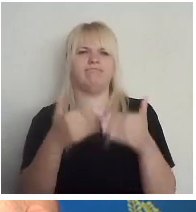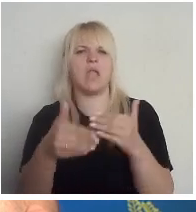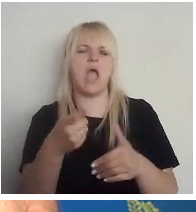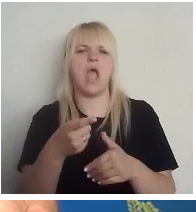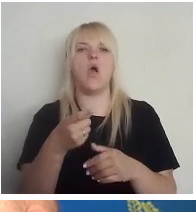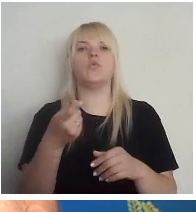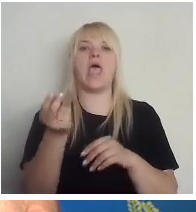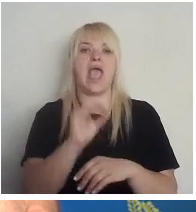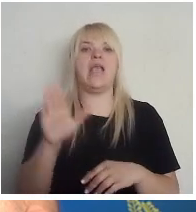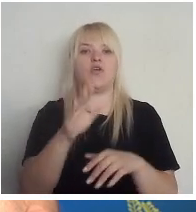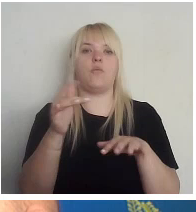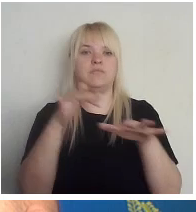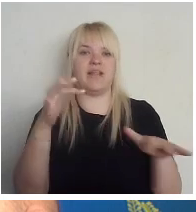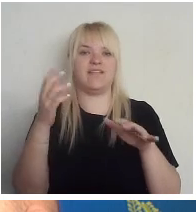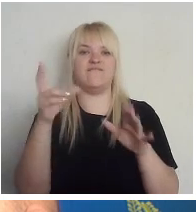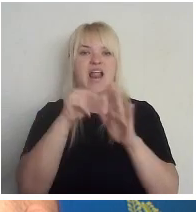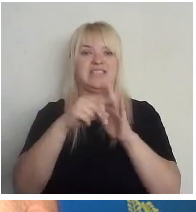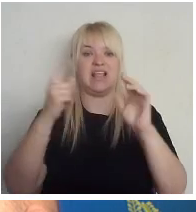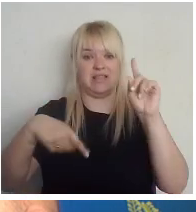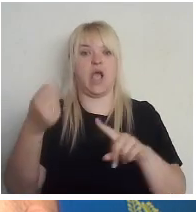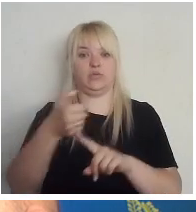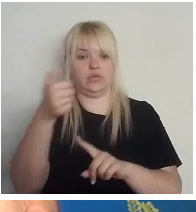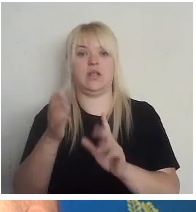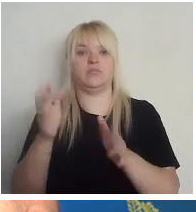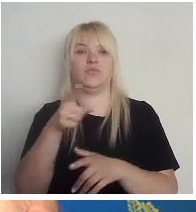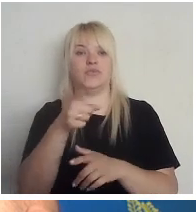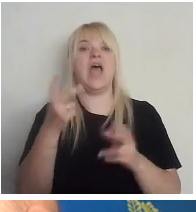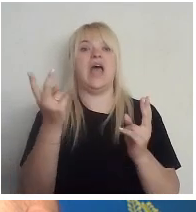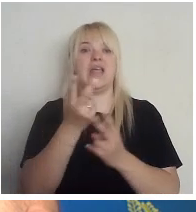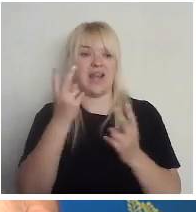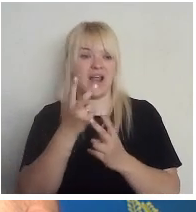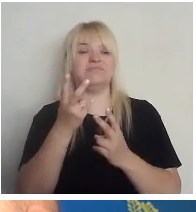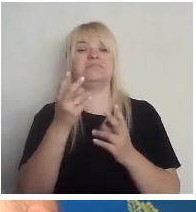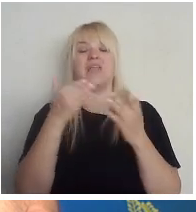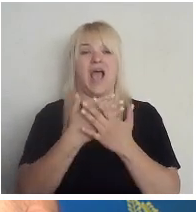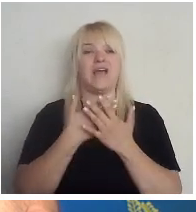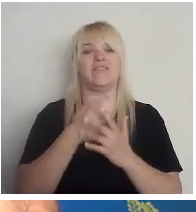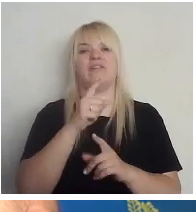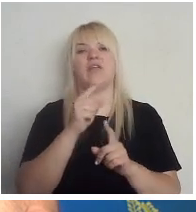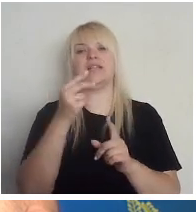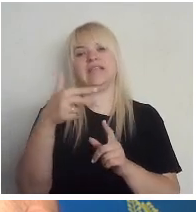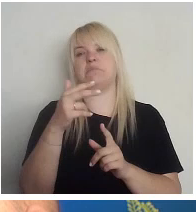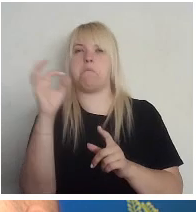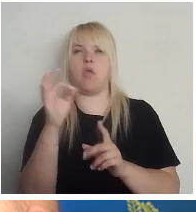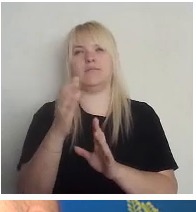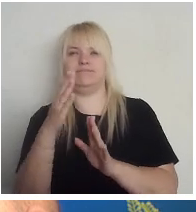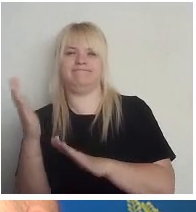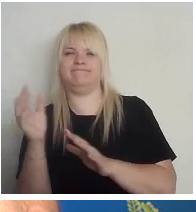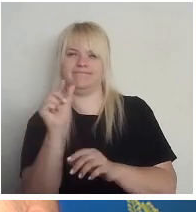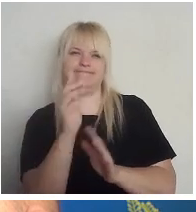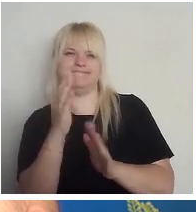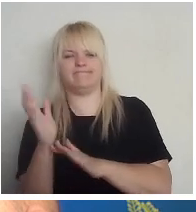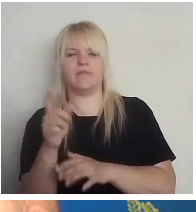kas ir patiesībā nākošajā gadā, tradicionāla aktivitāte bija nedaudz virs 30%. Ja mēs